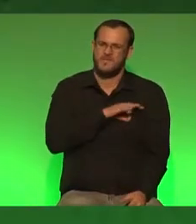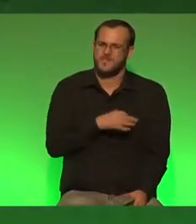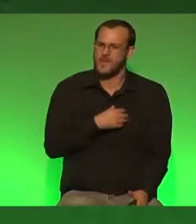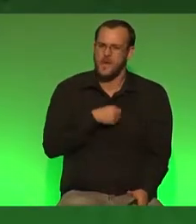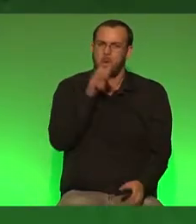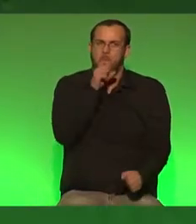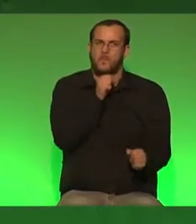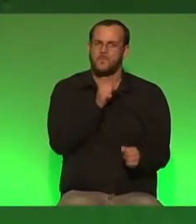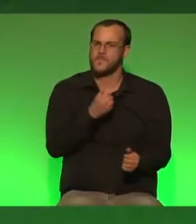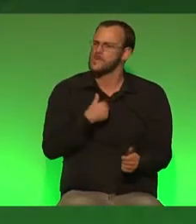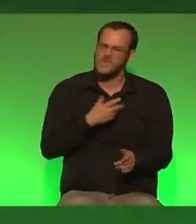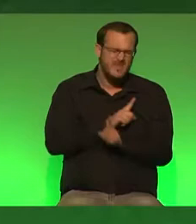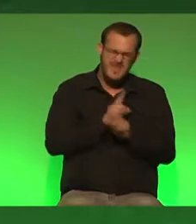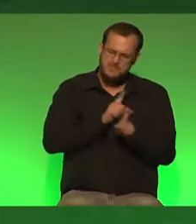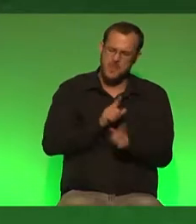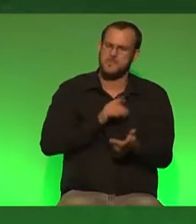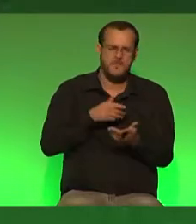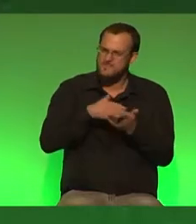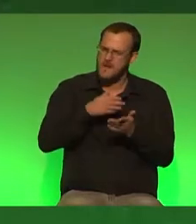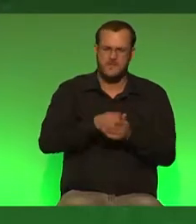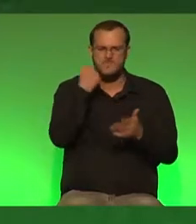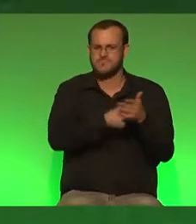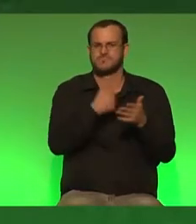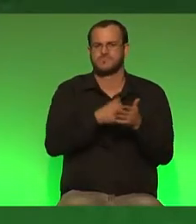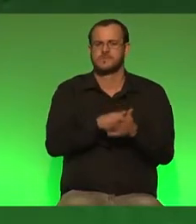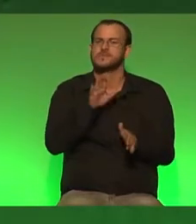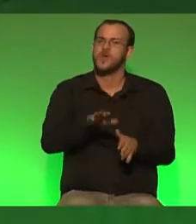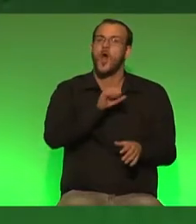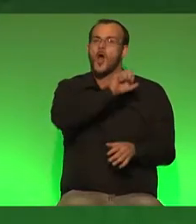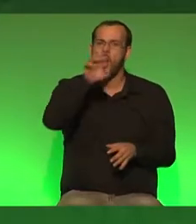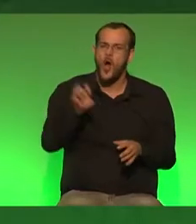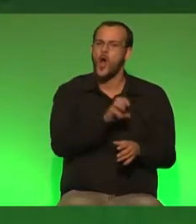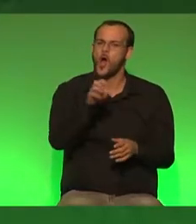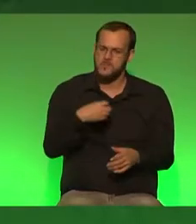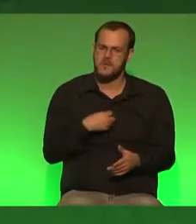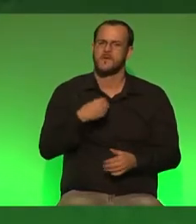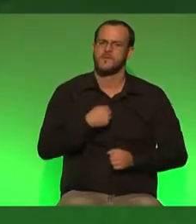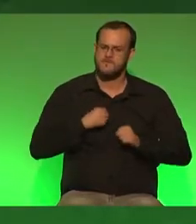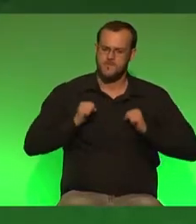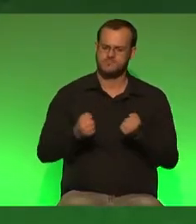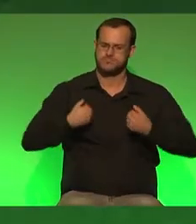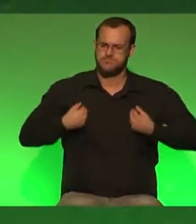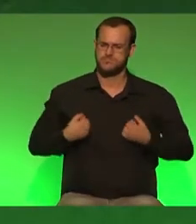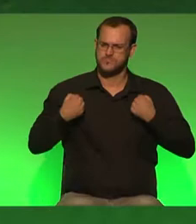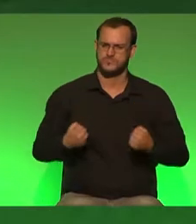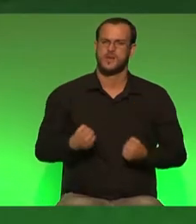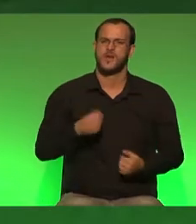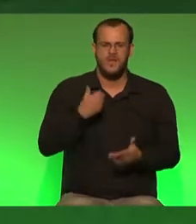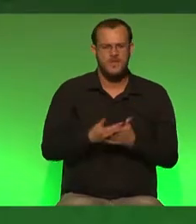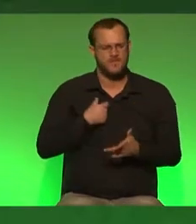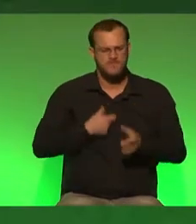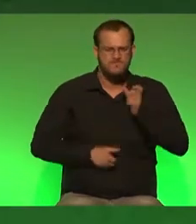nicht beschwiegen und wird das niemals beschweigen. Wenn es um Europa geht, dann stehen wir, dann verhalten wir uns. Dann